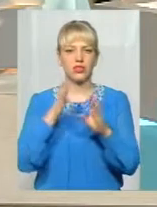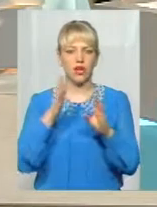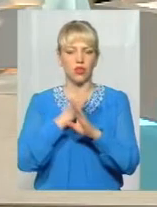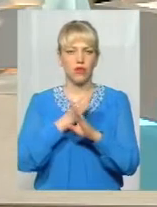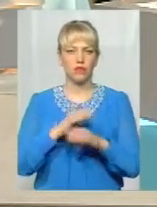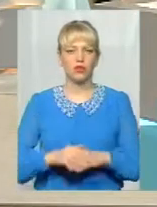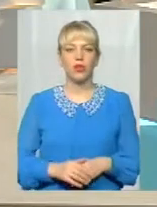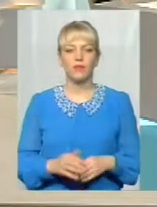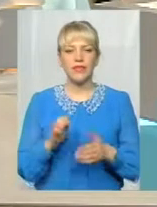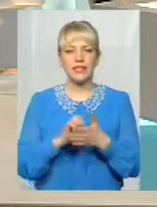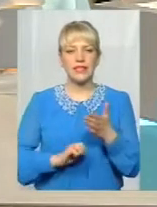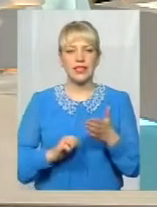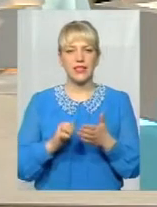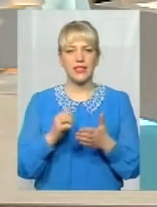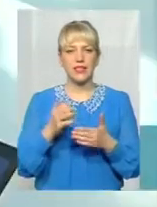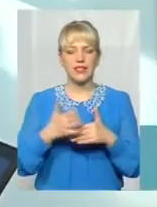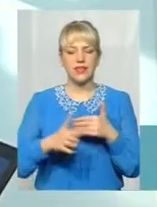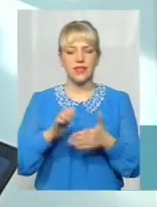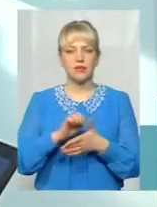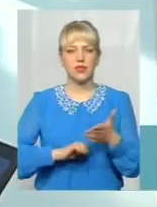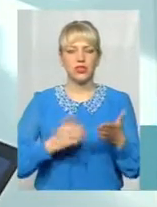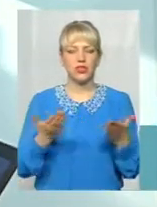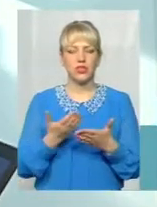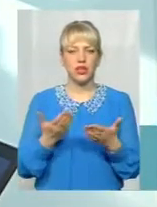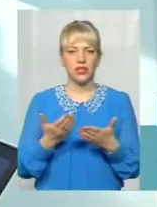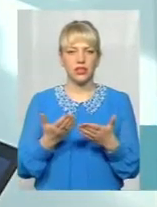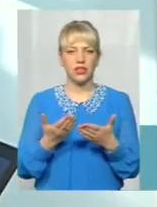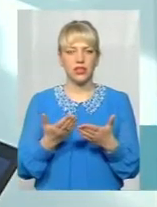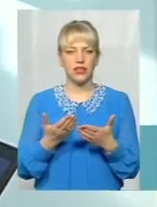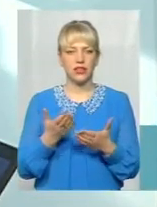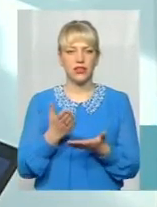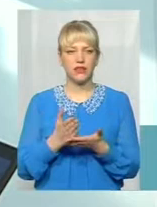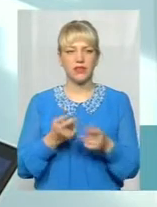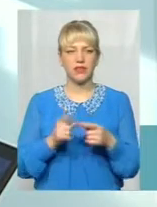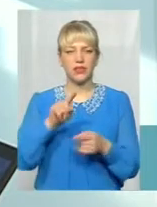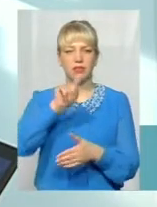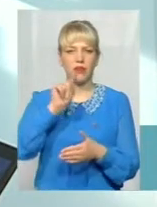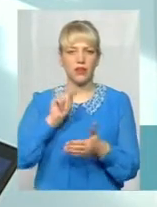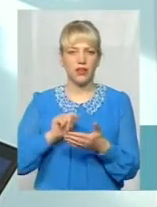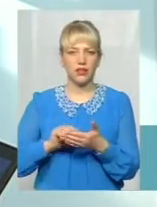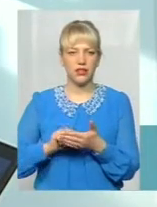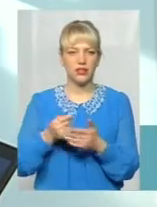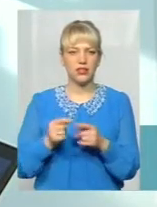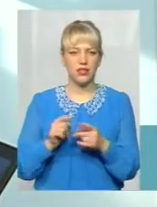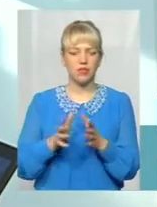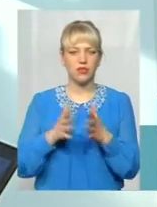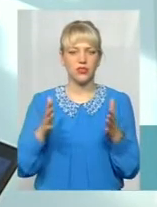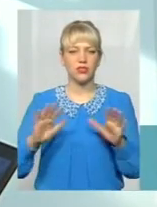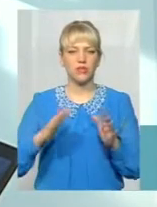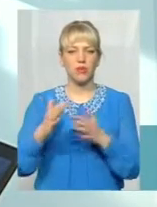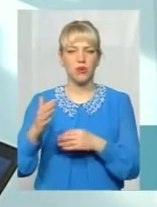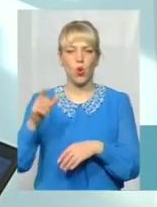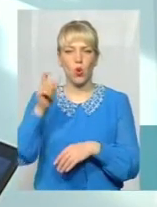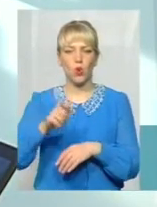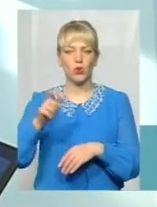Серед причин, які домінують у цих питаннях, це в більшості випадків, це людський